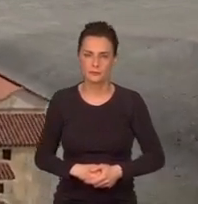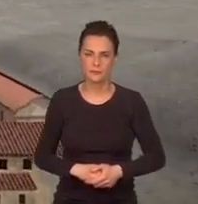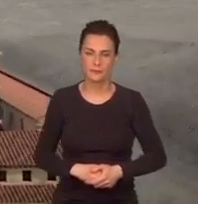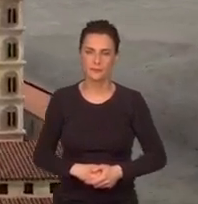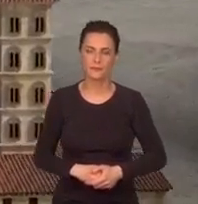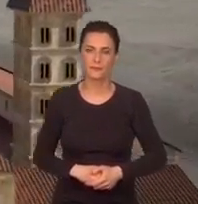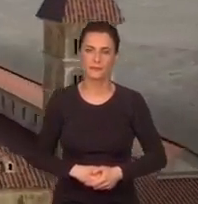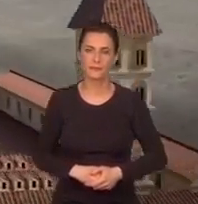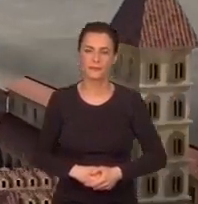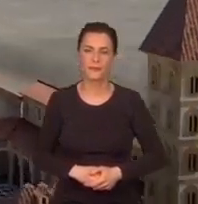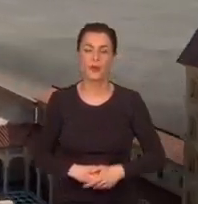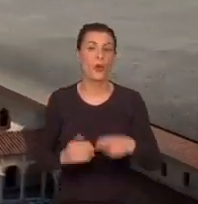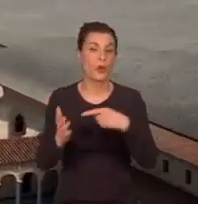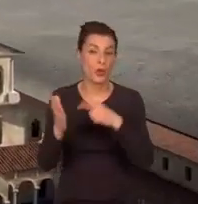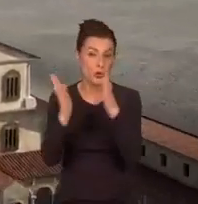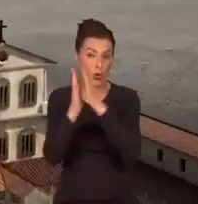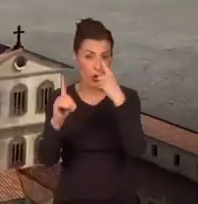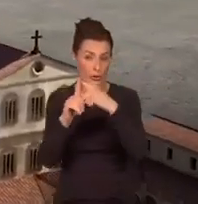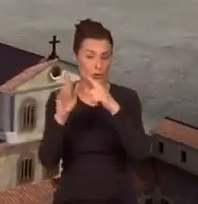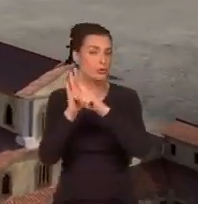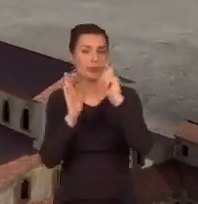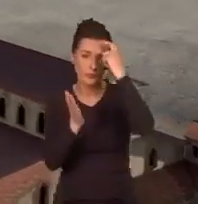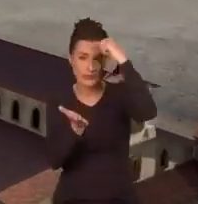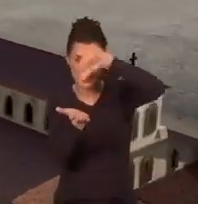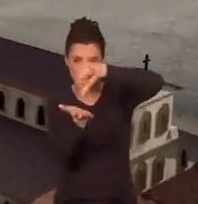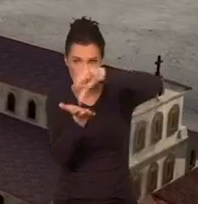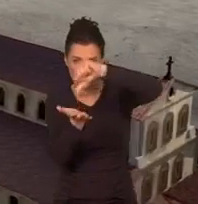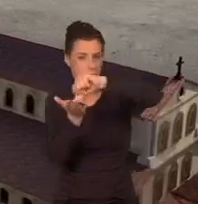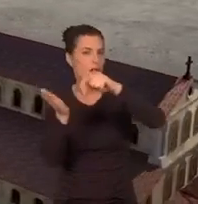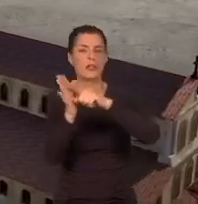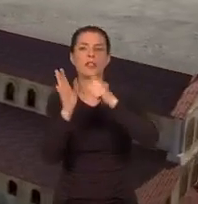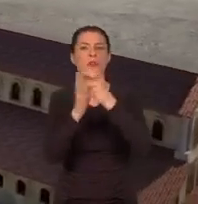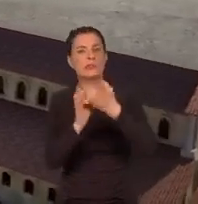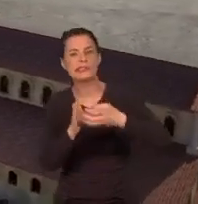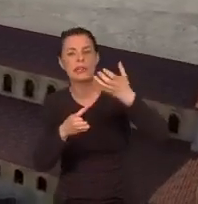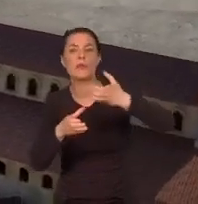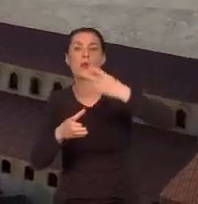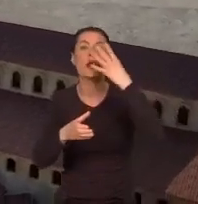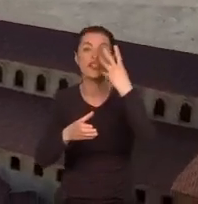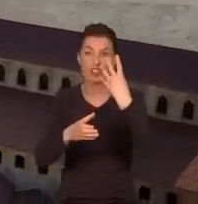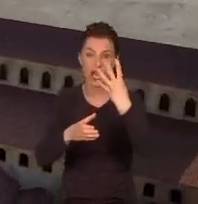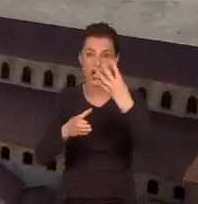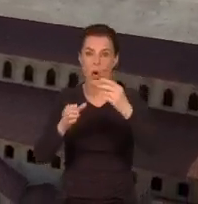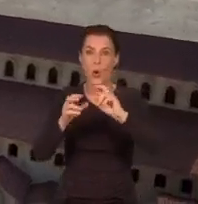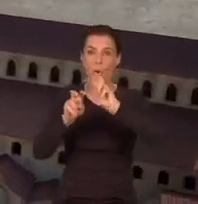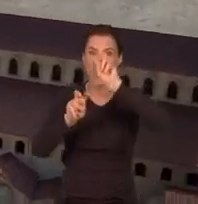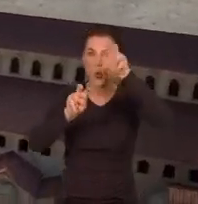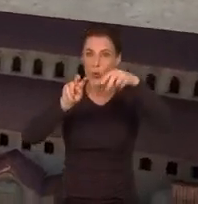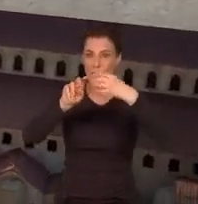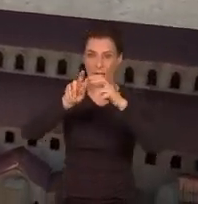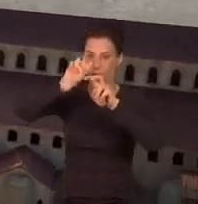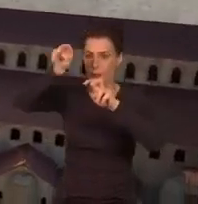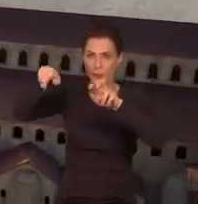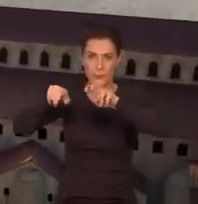Ten imponujący kościół z centralnym planem unoszą ku niebu cztery gigantyczne łuki, co tworzy niezwykle